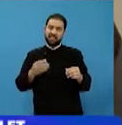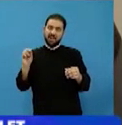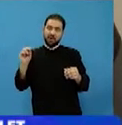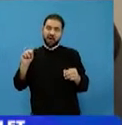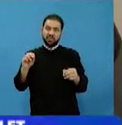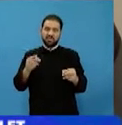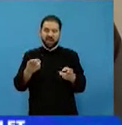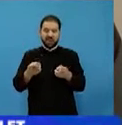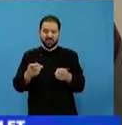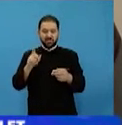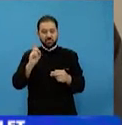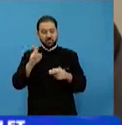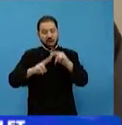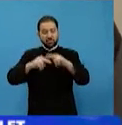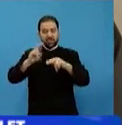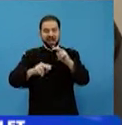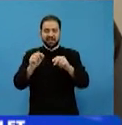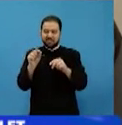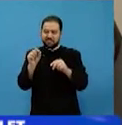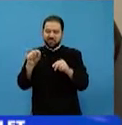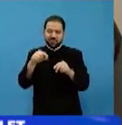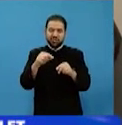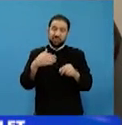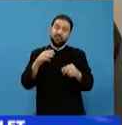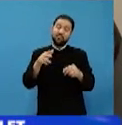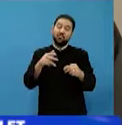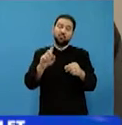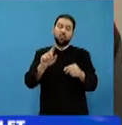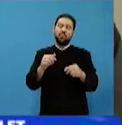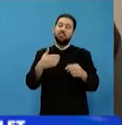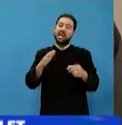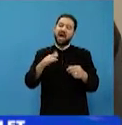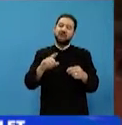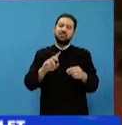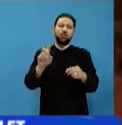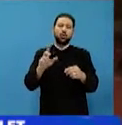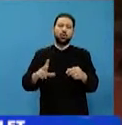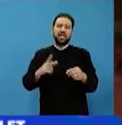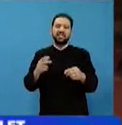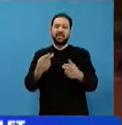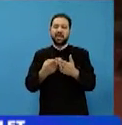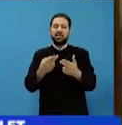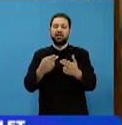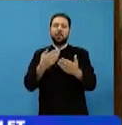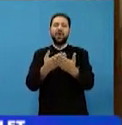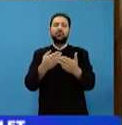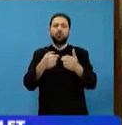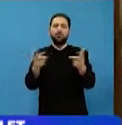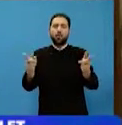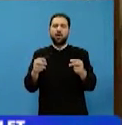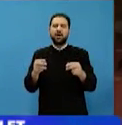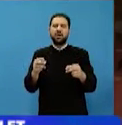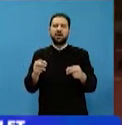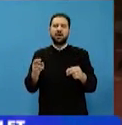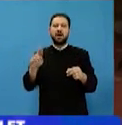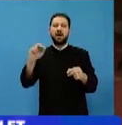acestea nu sunt pentru voi, mergeți afară. Și toate furnicile s-au retras. Și am zis atunci Părintele de la Schitulacu,